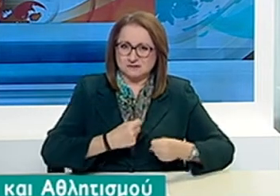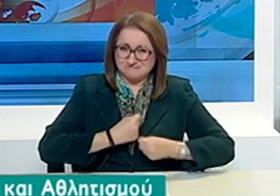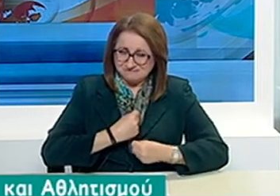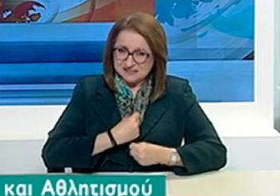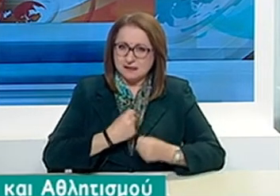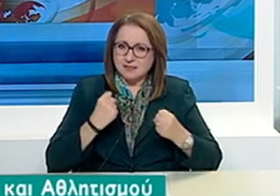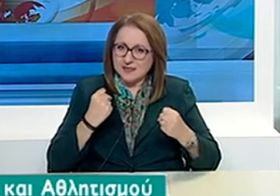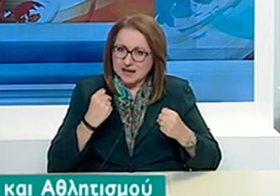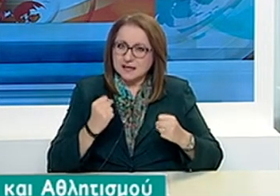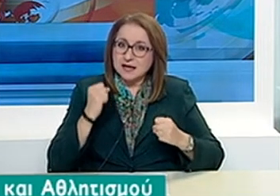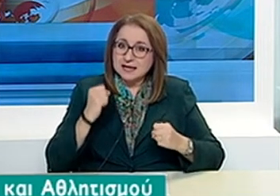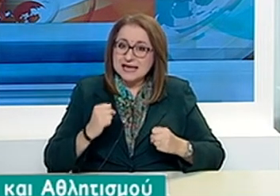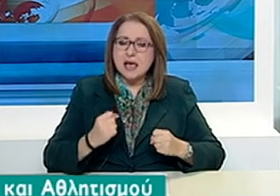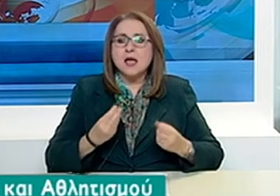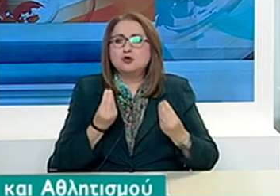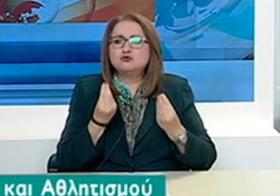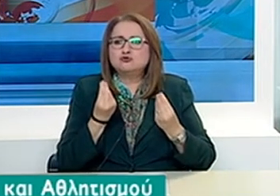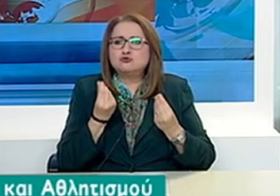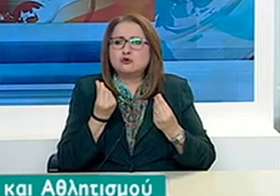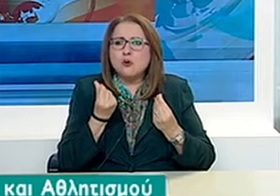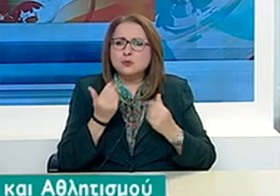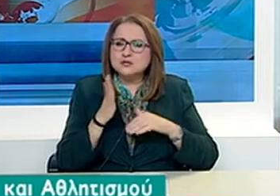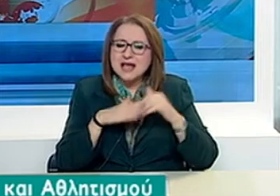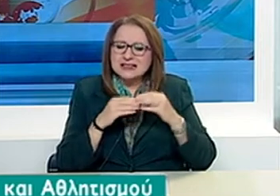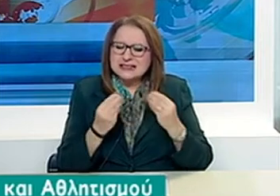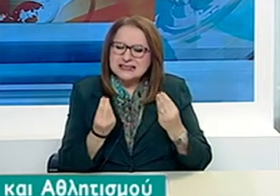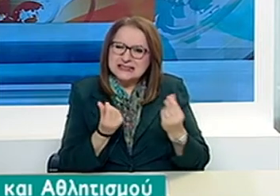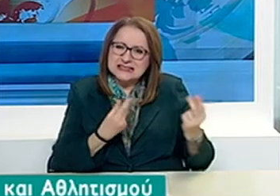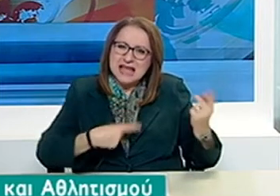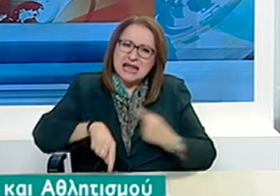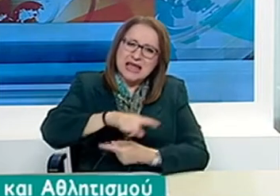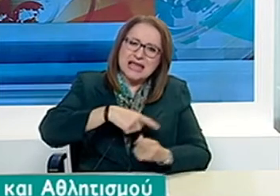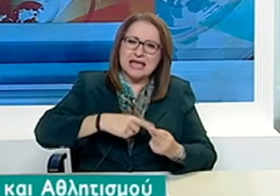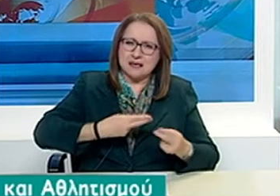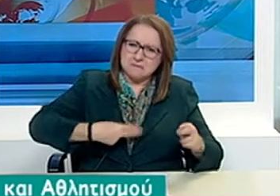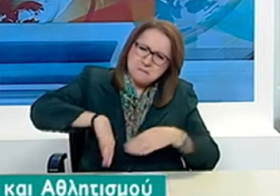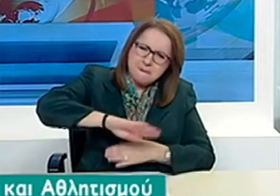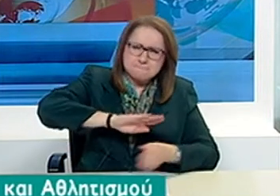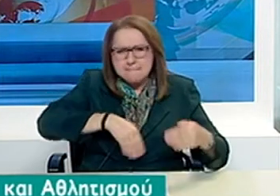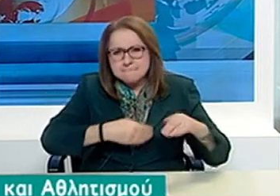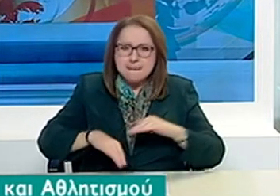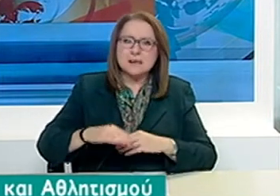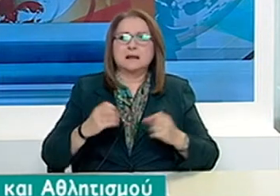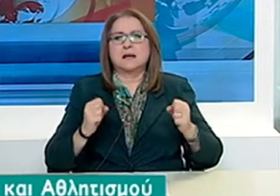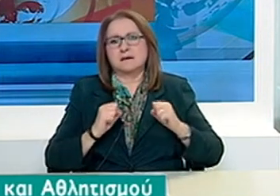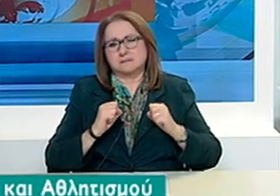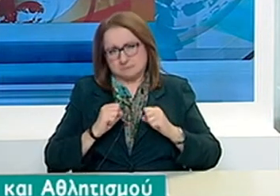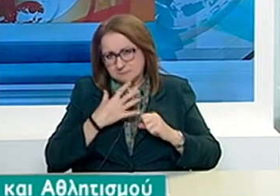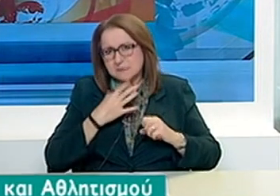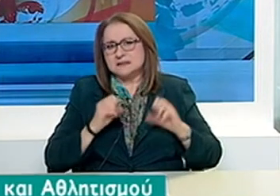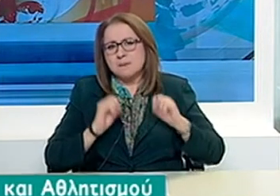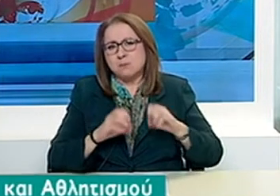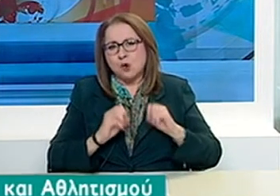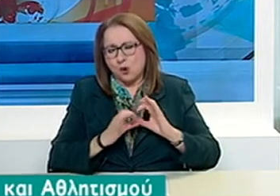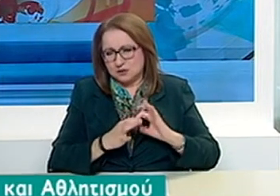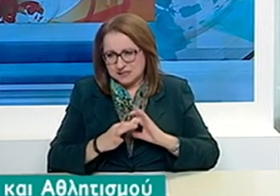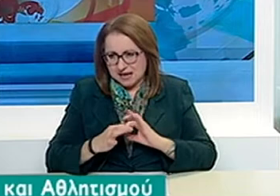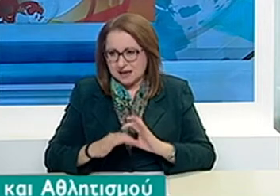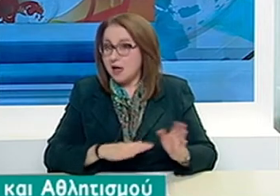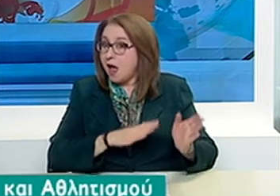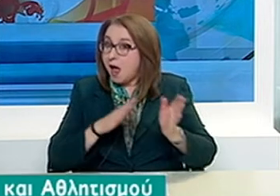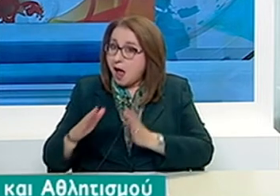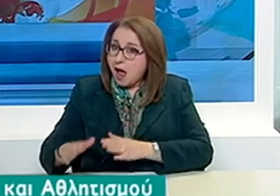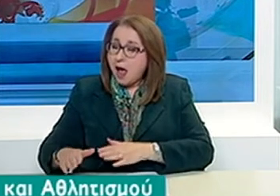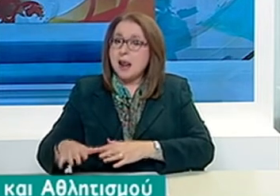στην βελτίωση ατομικής τεχνικής. Αναμένουμε τις οριστικές αποφάσεις των διοργανωτών στα άλλα ομαδικά αθλήματα, όπως μπάσκετ,